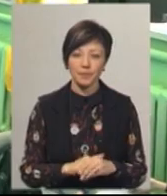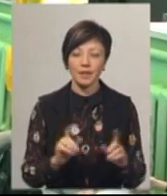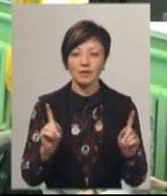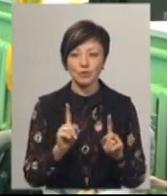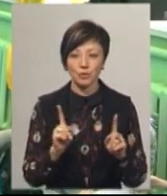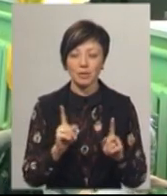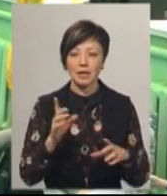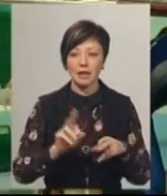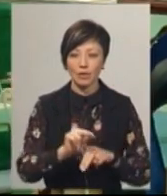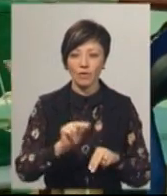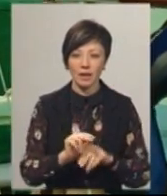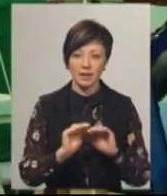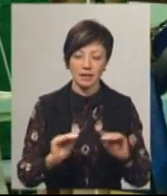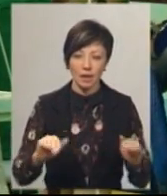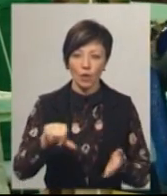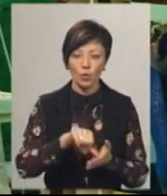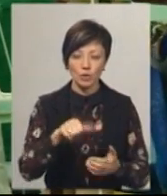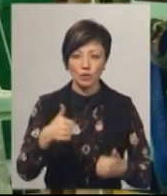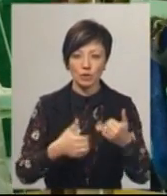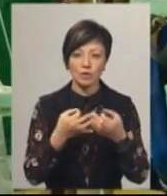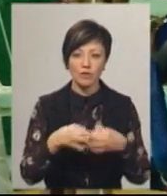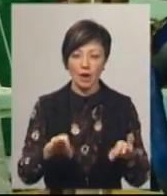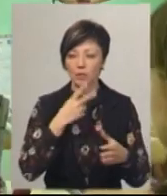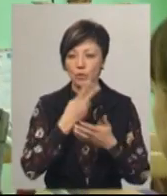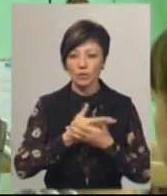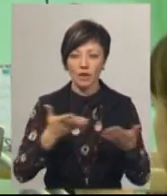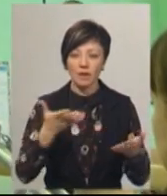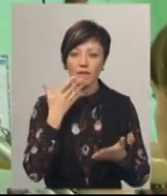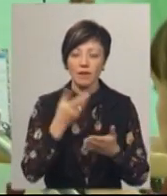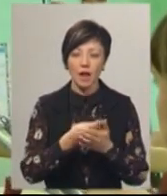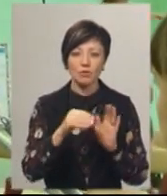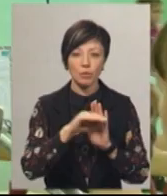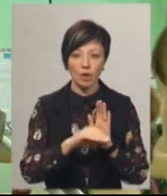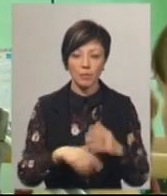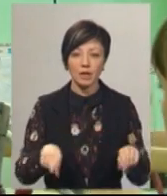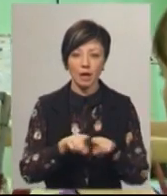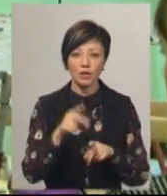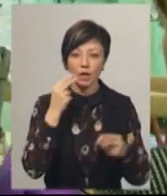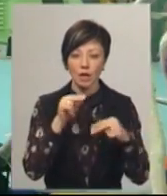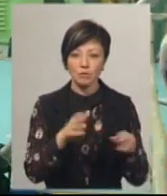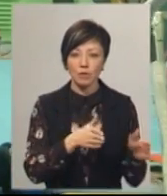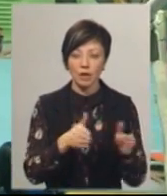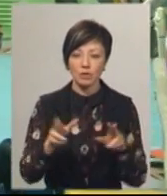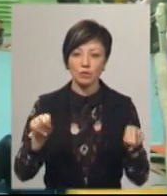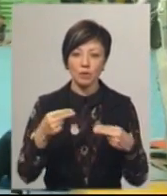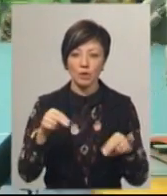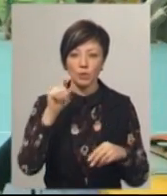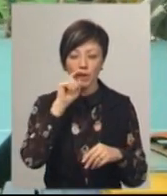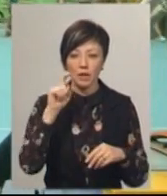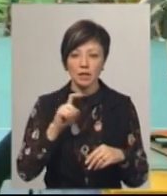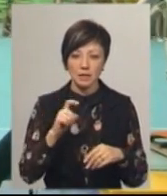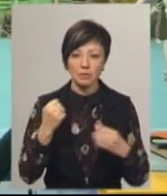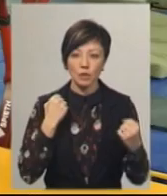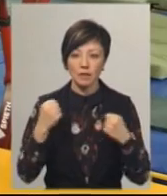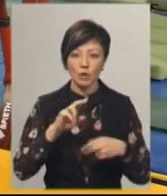тренерувати дітей. Участь у турнірі дозволяє продемонструвати власну програму, а також краще підготуватися до чемпіонату України зі